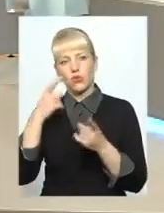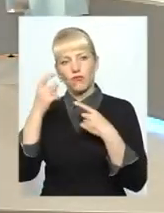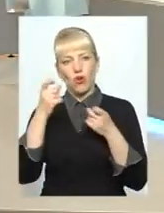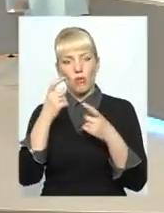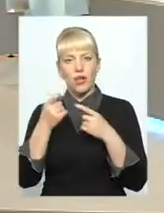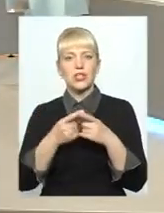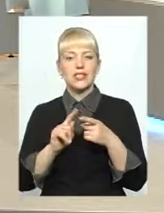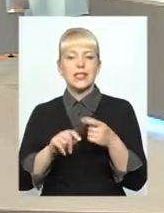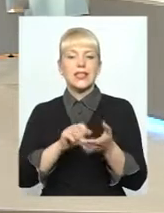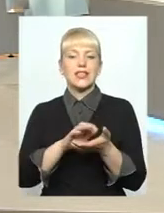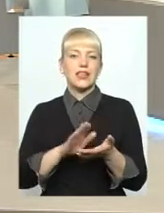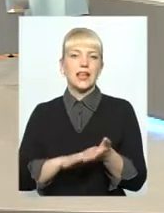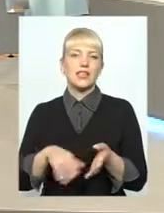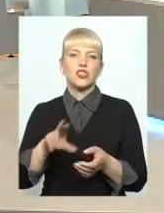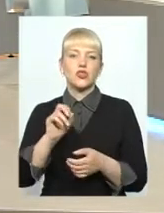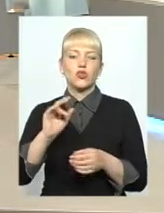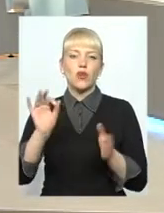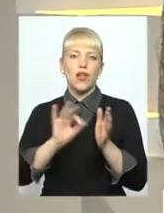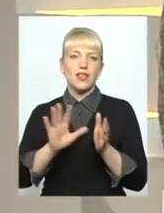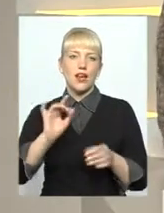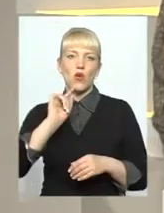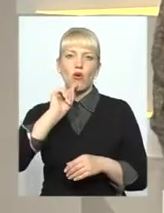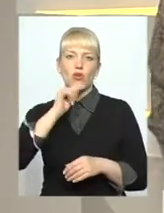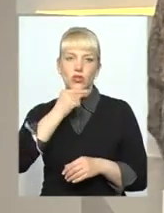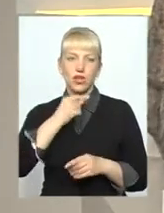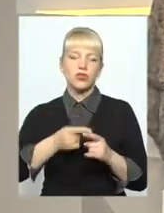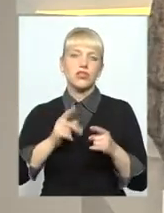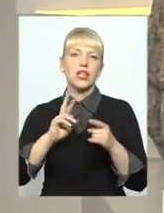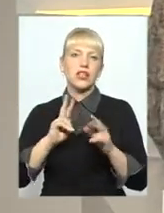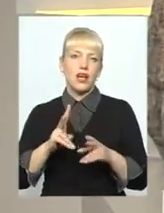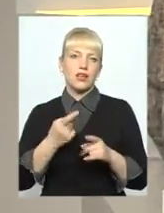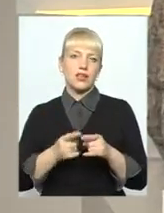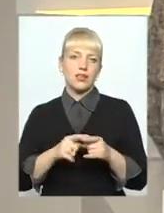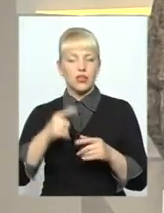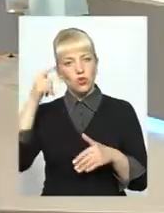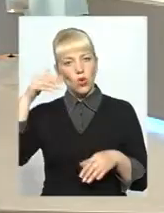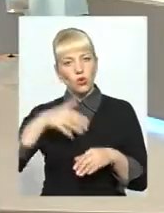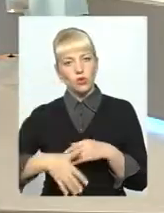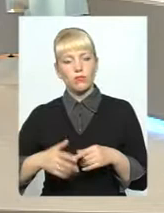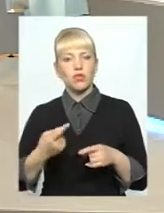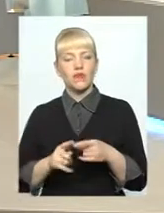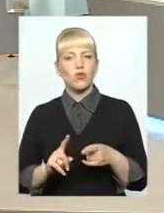оці дані щодо енергоощадності, як їх просто зрозуміти у тому